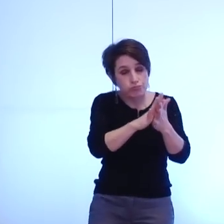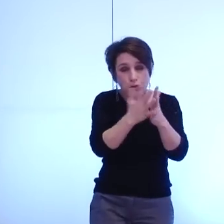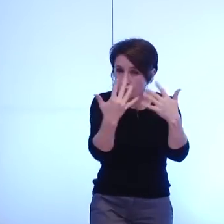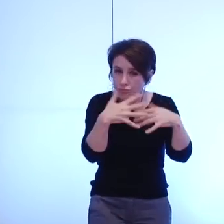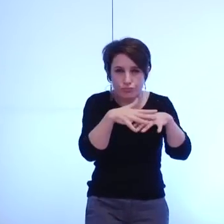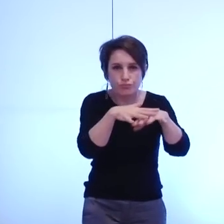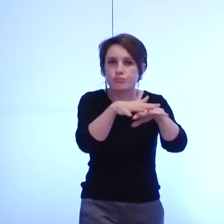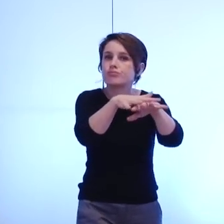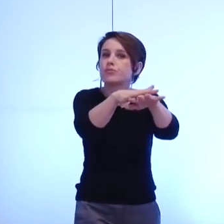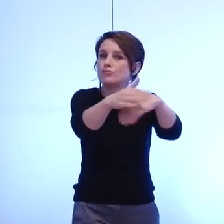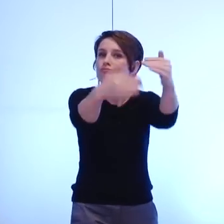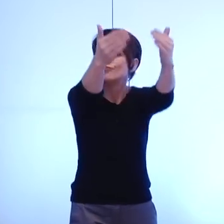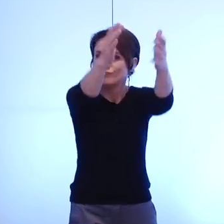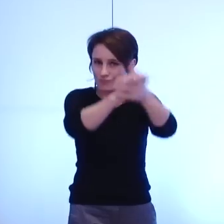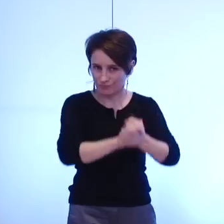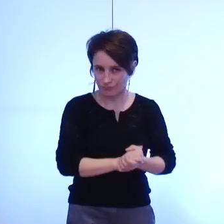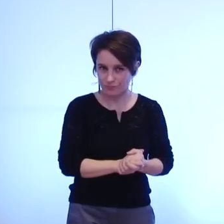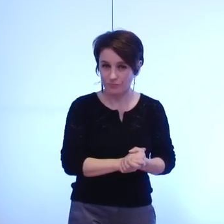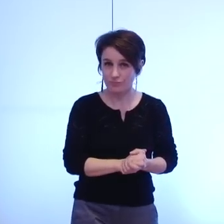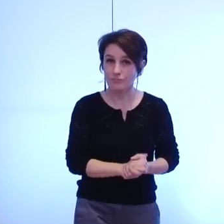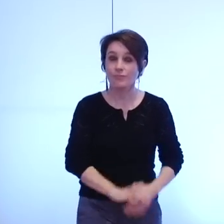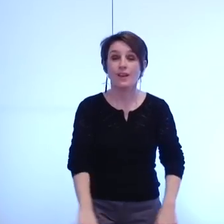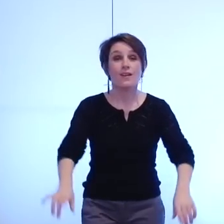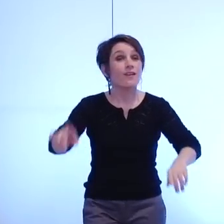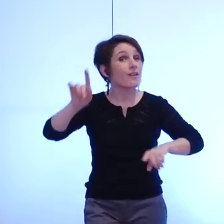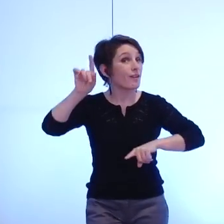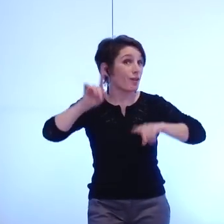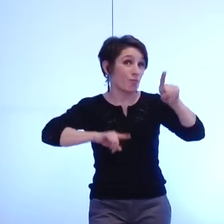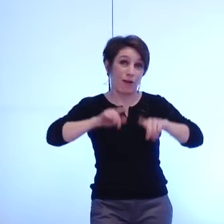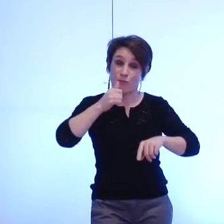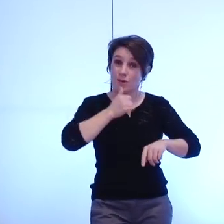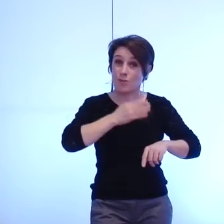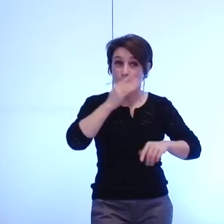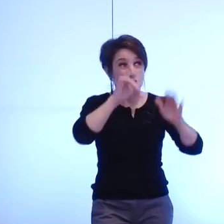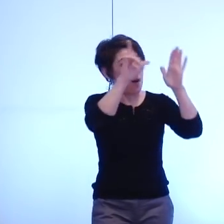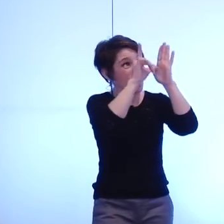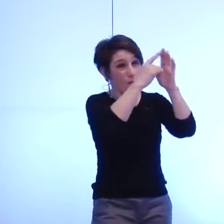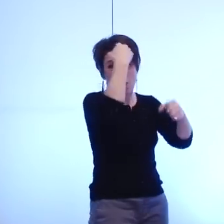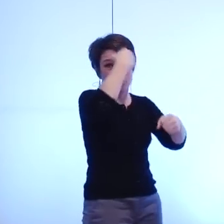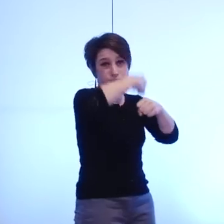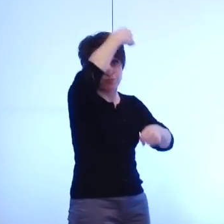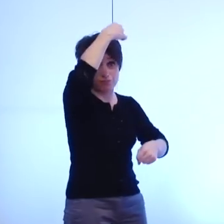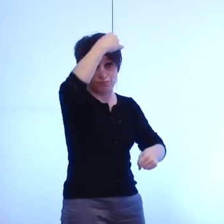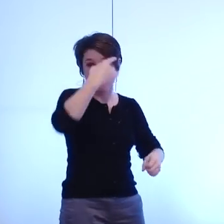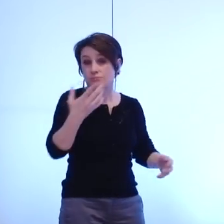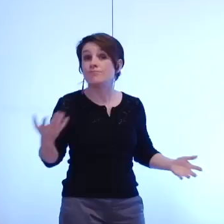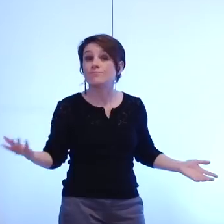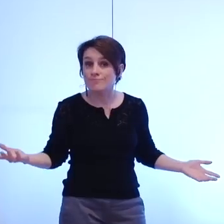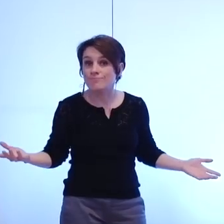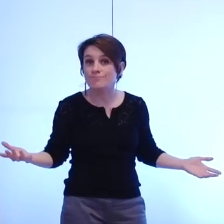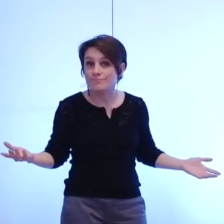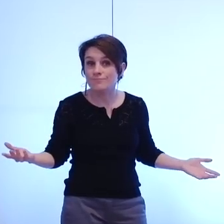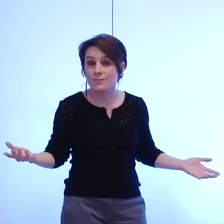parfois il est nécessaire que ça soit la loi qui le dise c'est tout le fait que